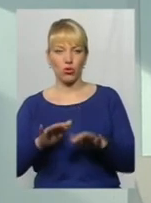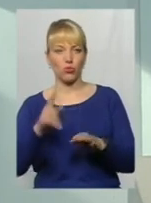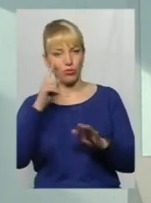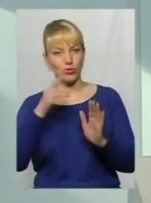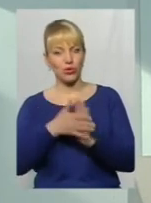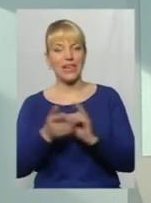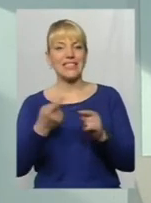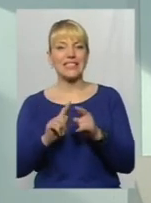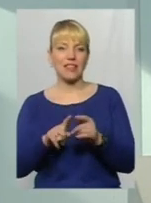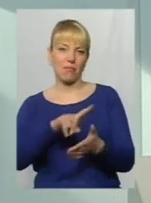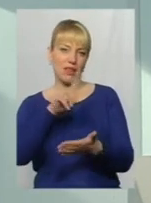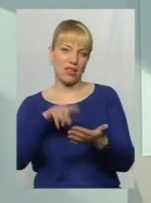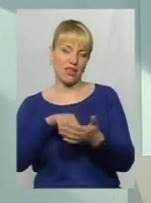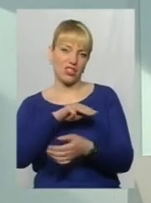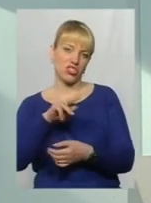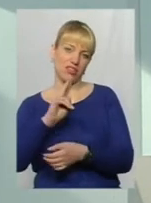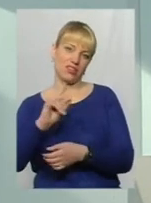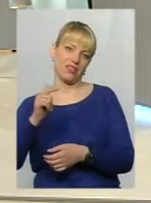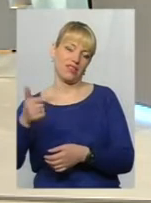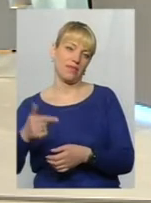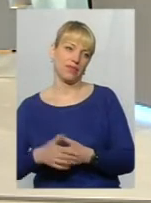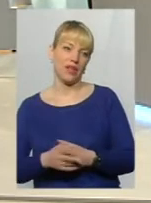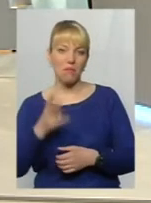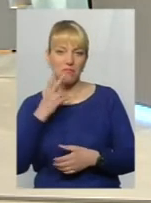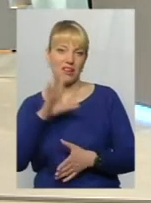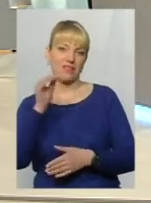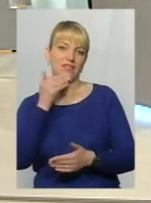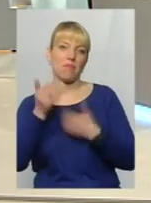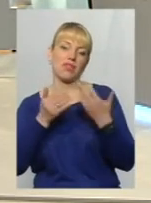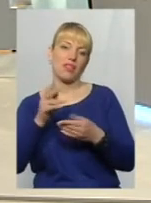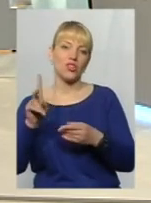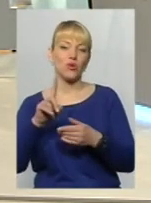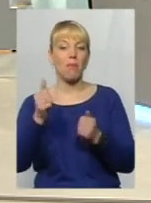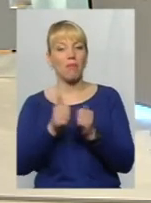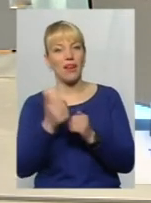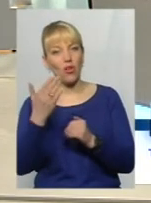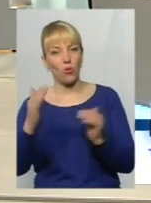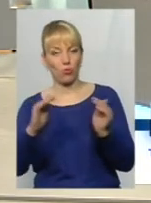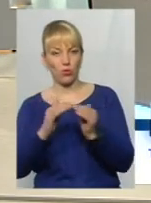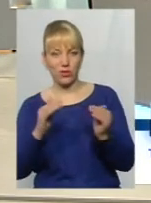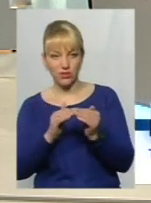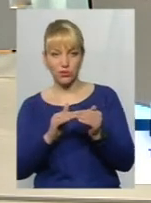Це питання до управління житловикональної господарства. ажіотаж. Кожен хоче, щоб біля його будинку